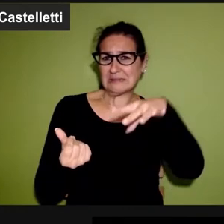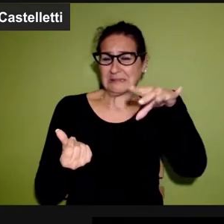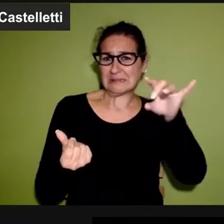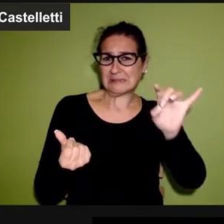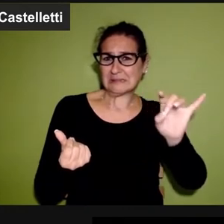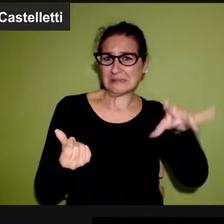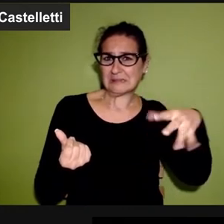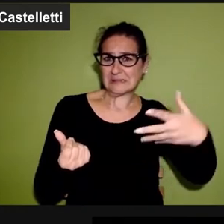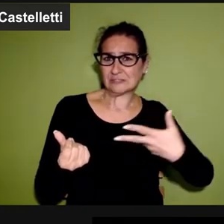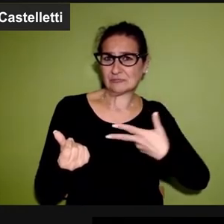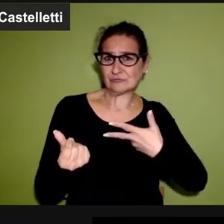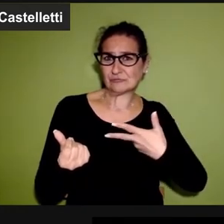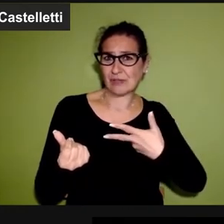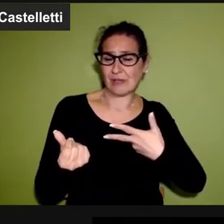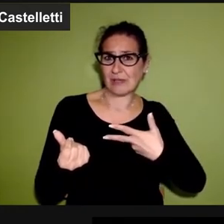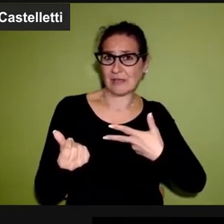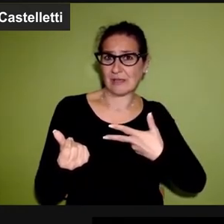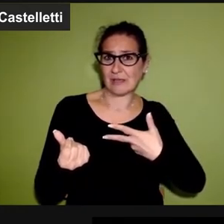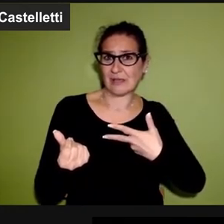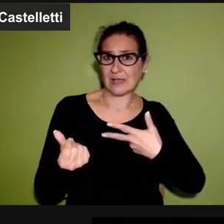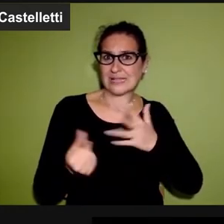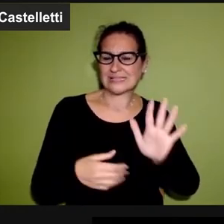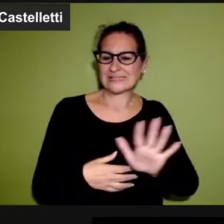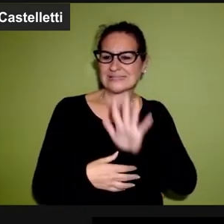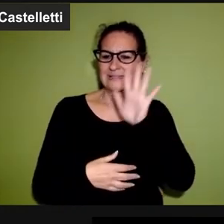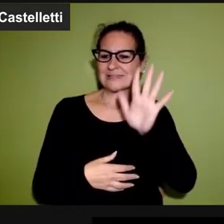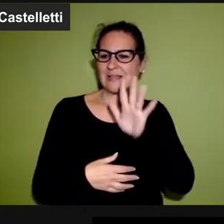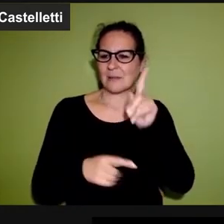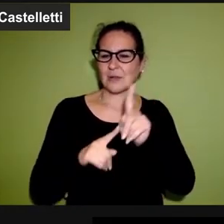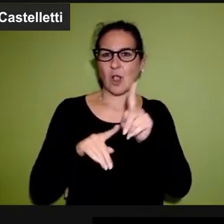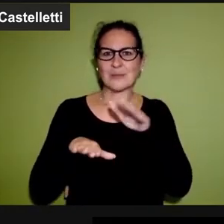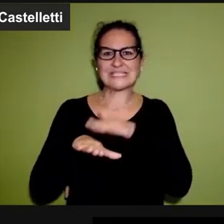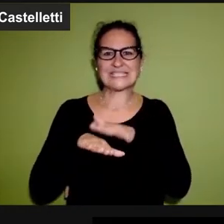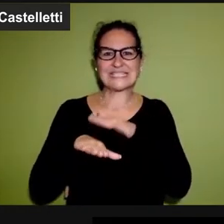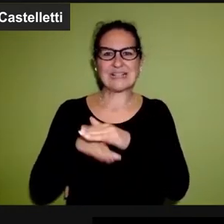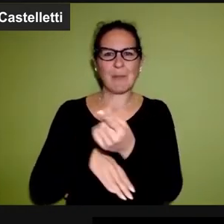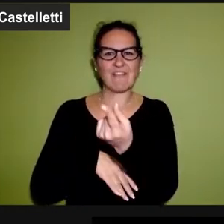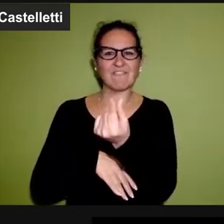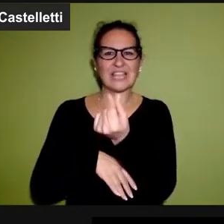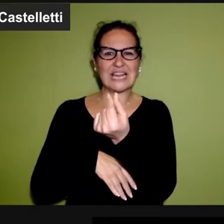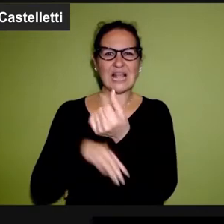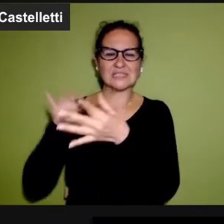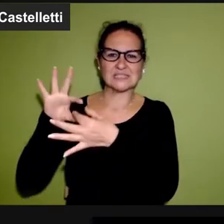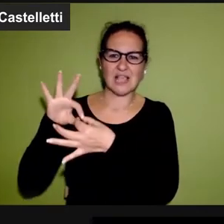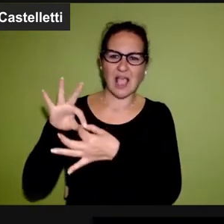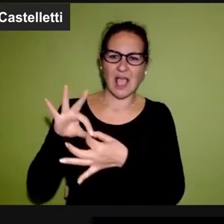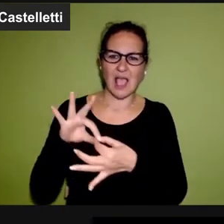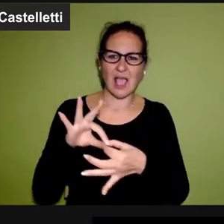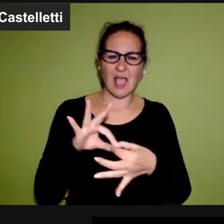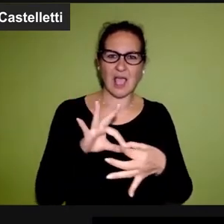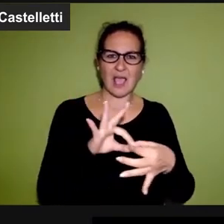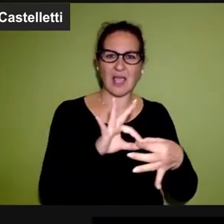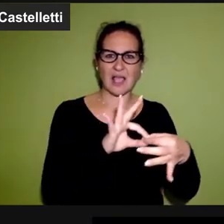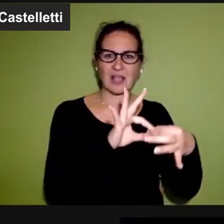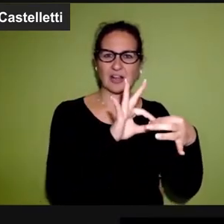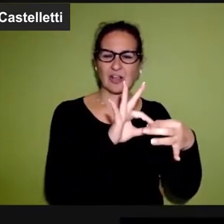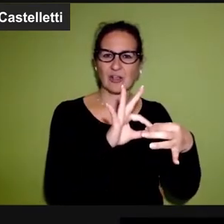C'è una sorta di appendice del sistema finanziario.